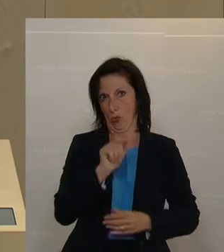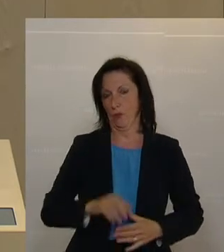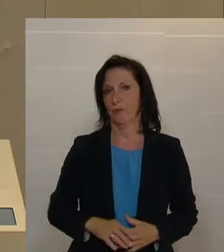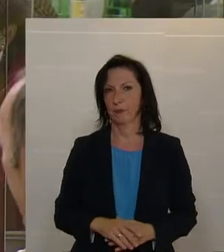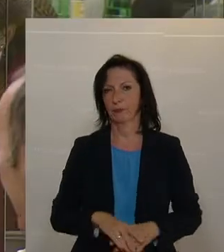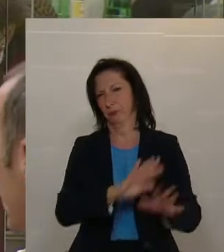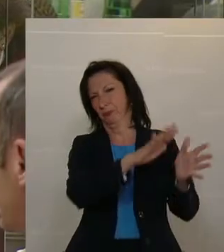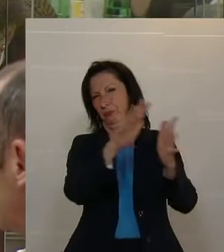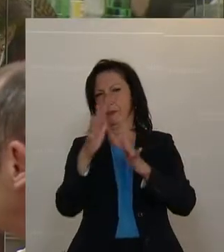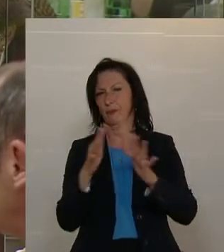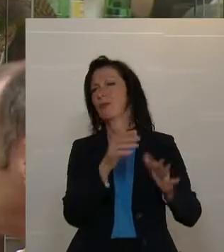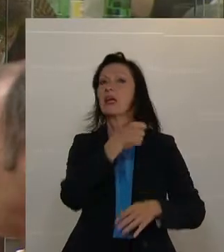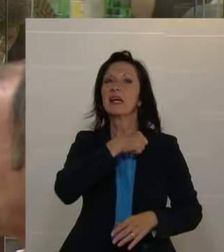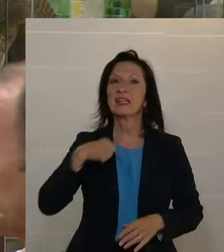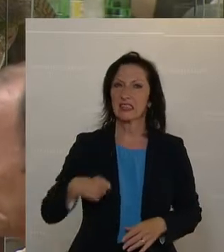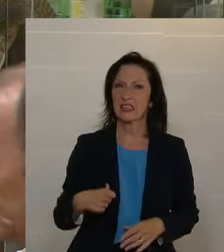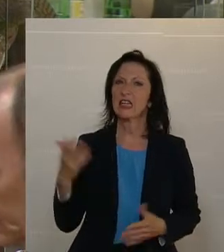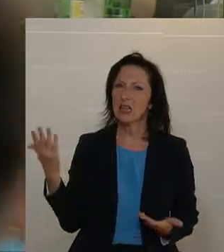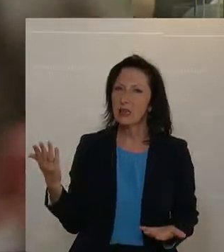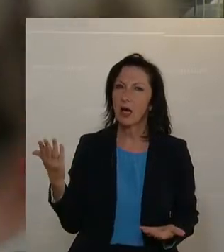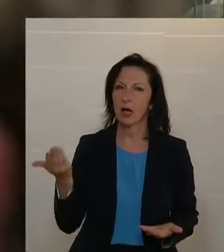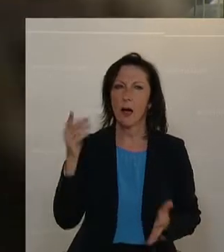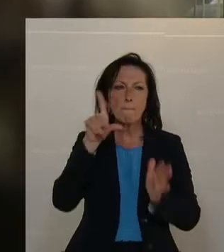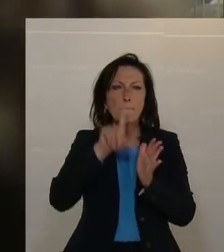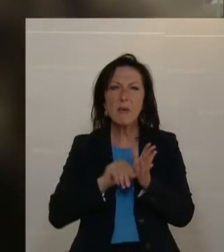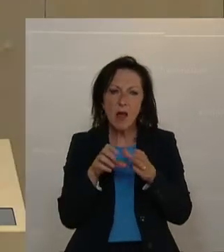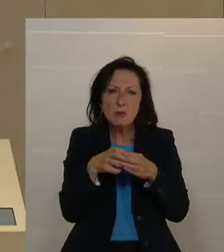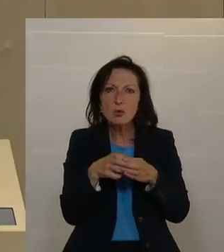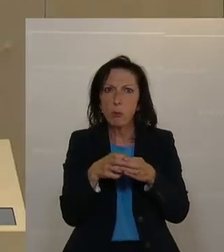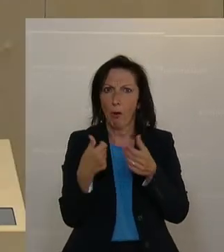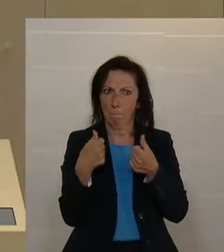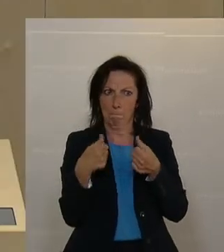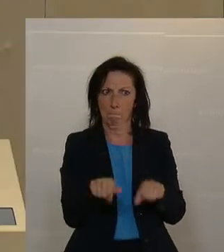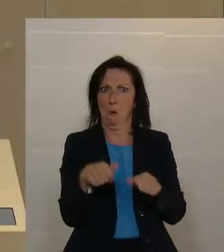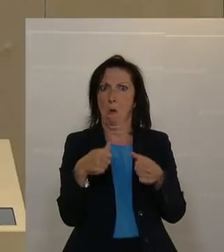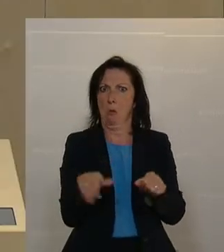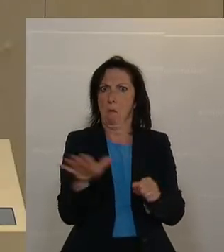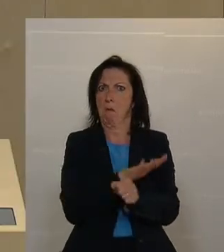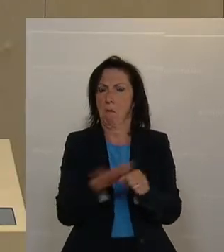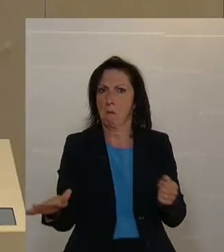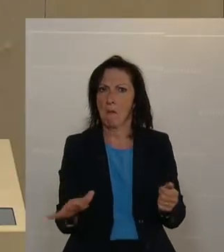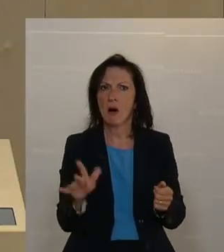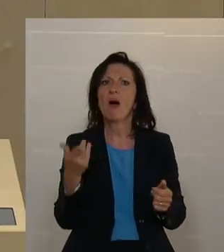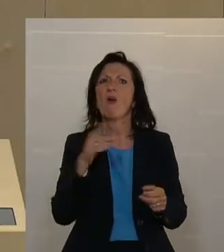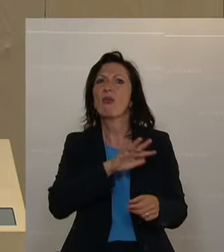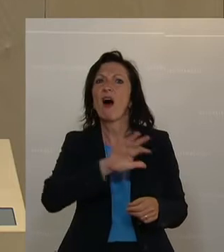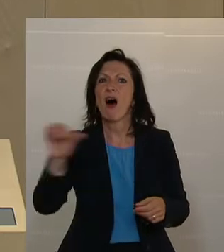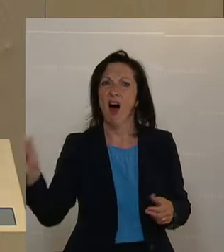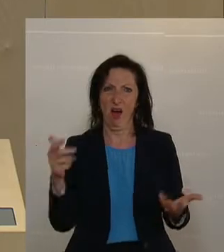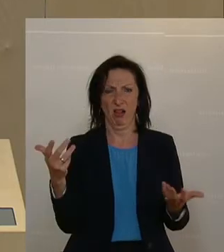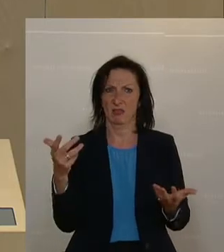China unterdrückt auch das, wurde schon gesagt, Minderheiten, wie überhaupt alle, die nicht exakt in die